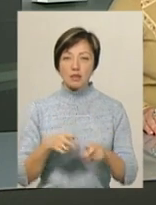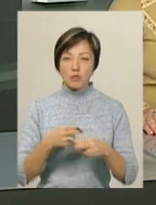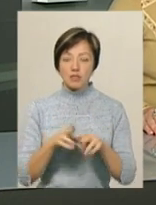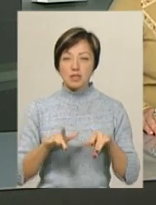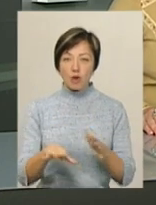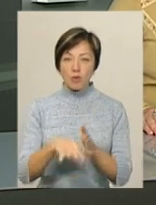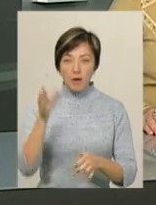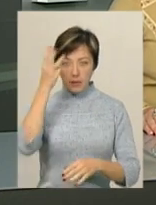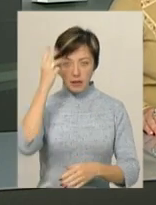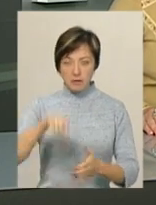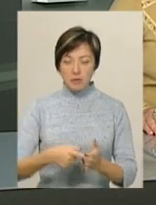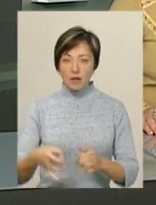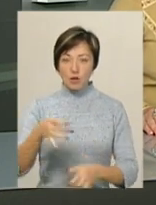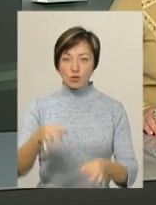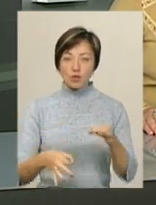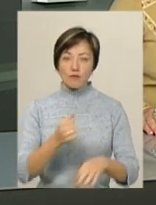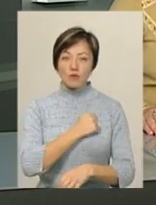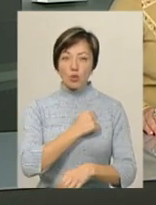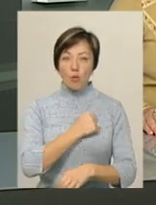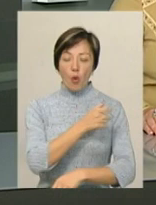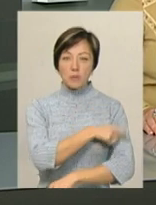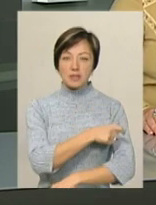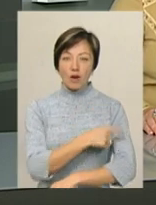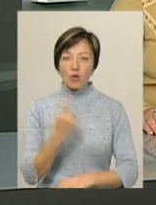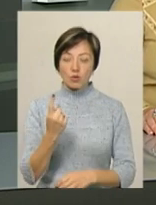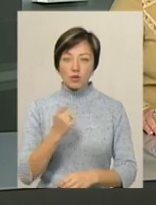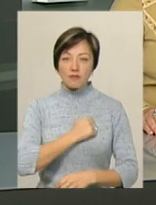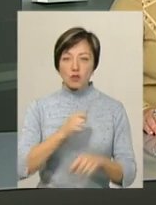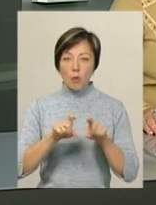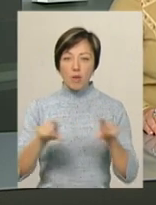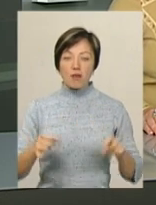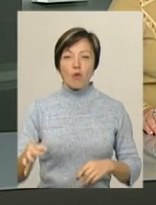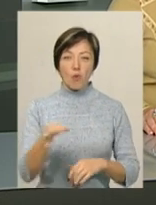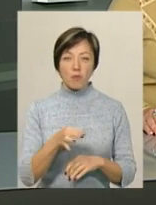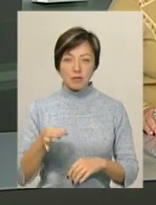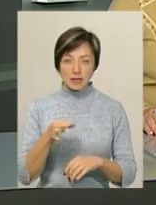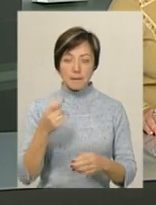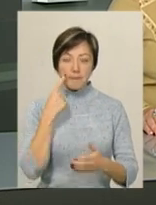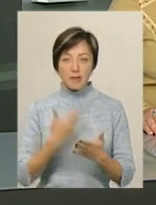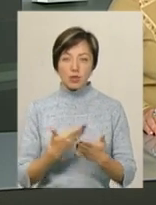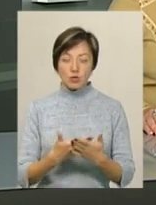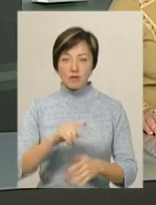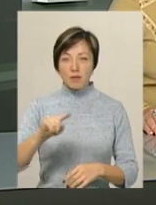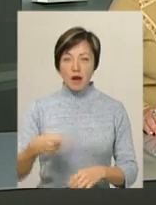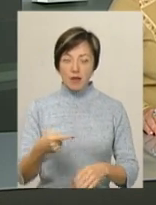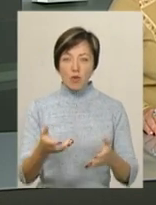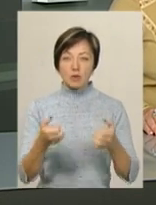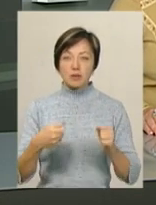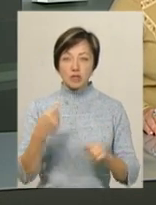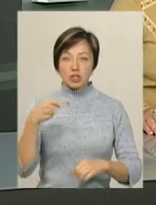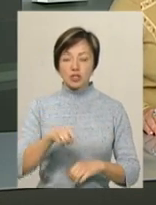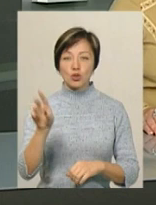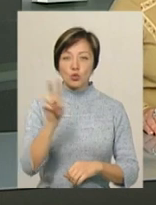захід обрав Хмельницький міськрайонний суд військовому комісару одного з військоматів області, якого підозрюють у вимаганні та отриманні